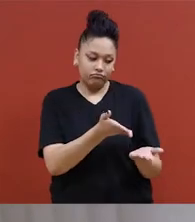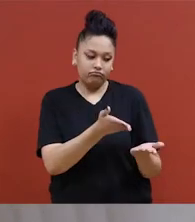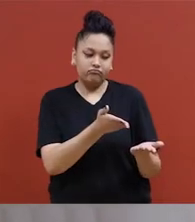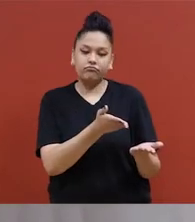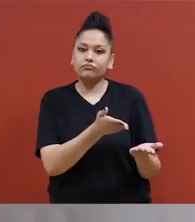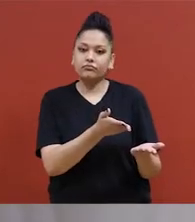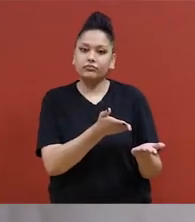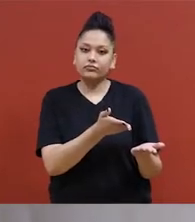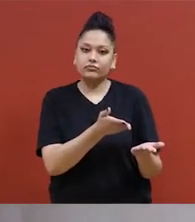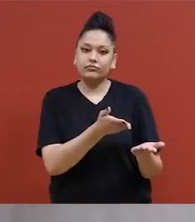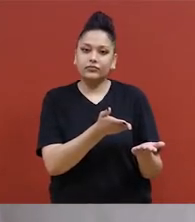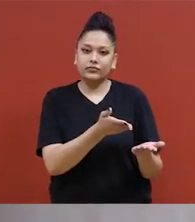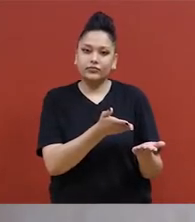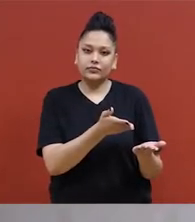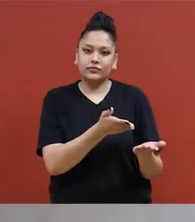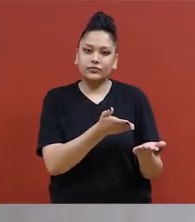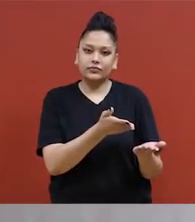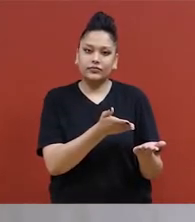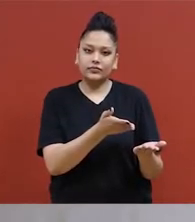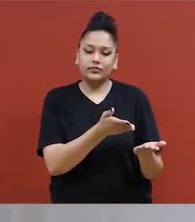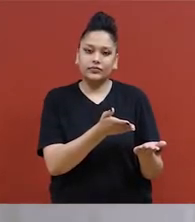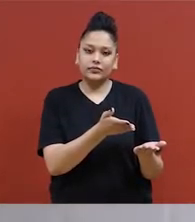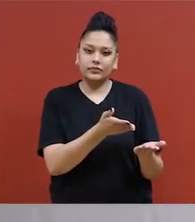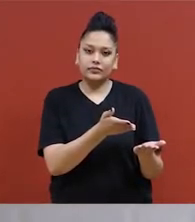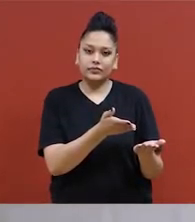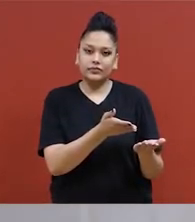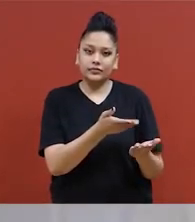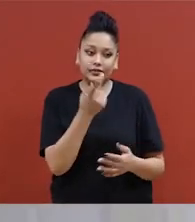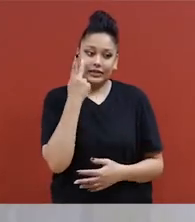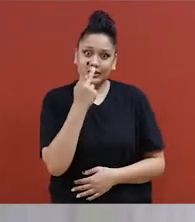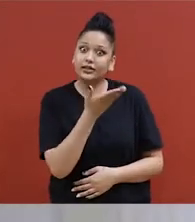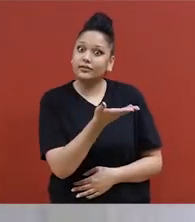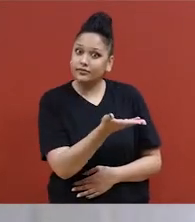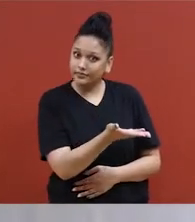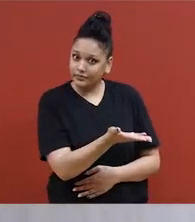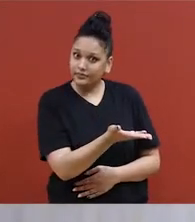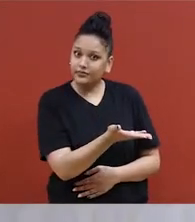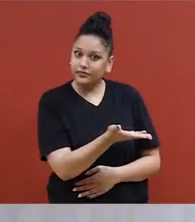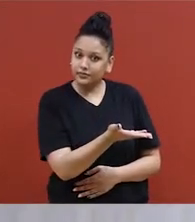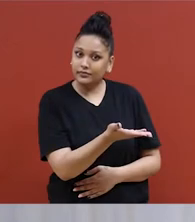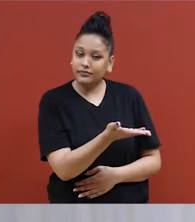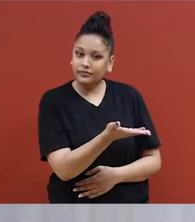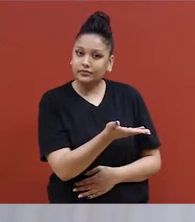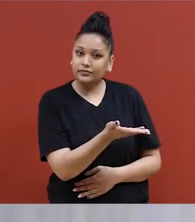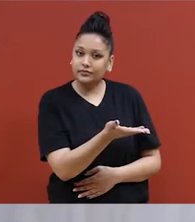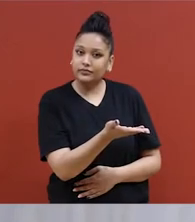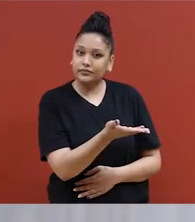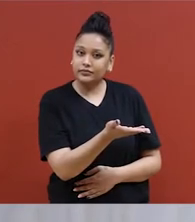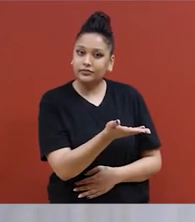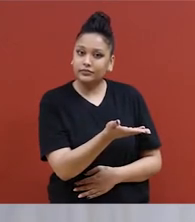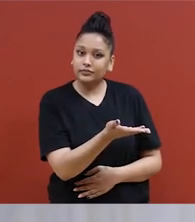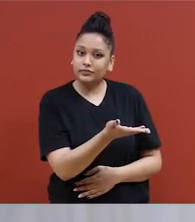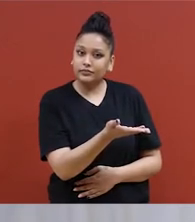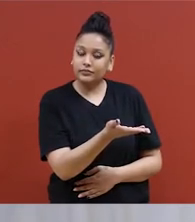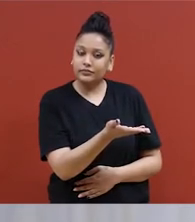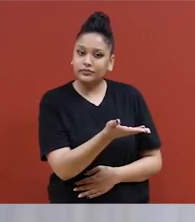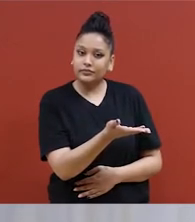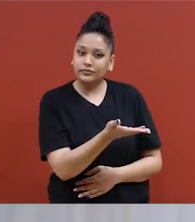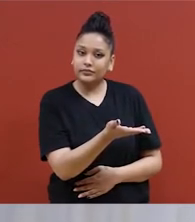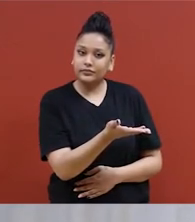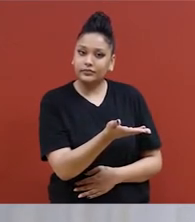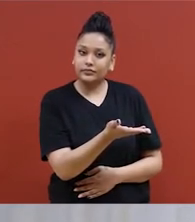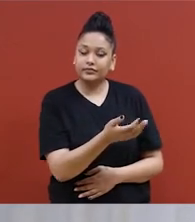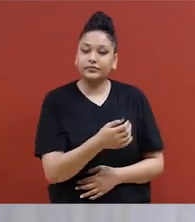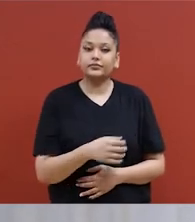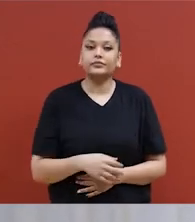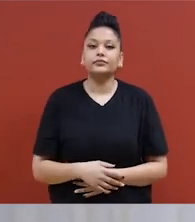Donc, regardez ce dégagement à nouveau. Je projette le bras diagonal vers le haut, mon bicep près de ma tente, et ensuite, je vais